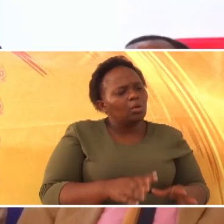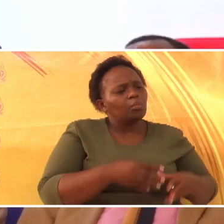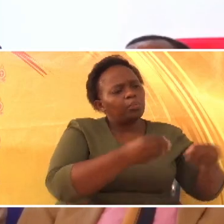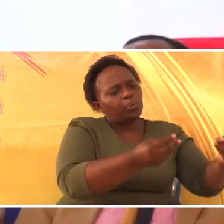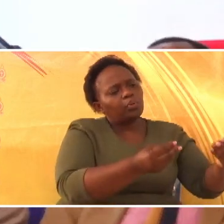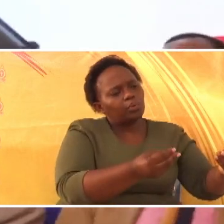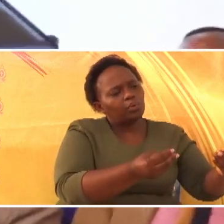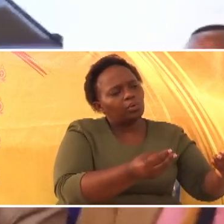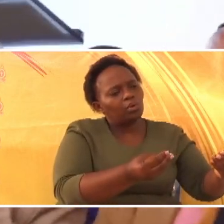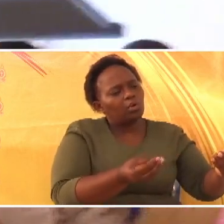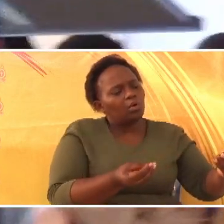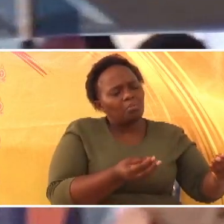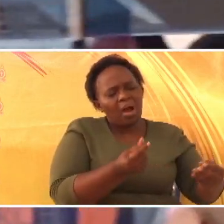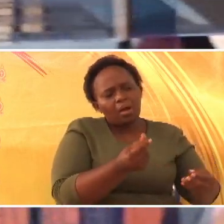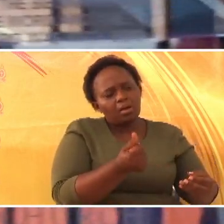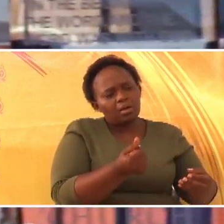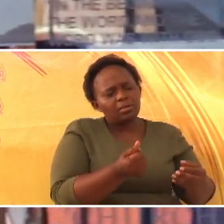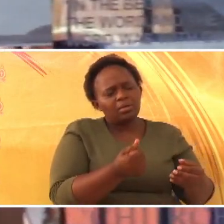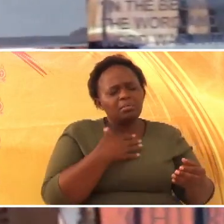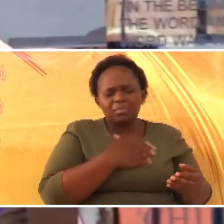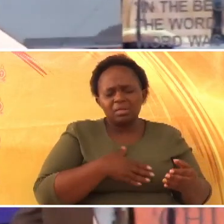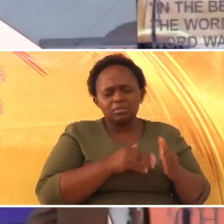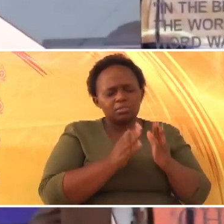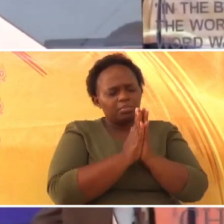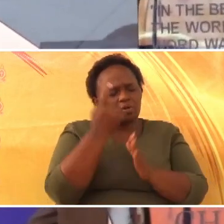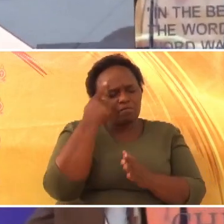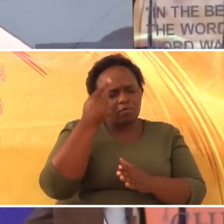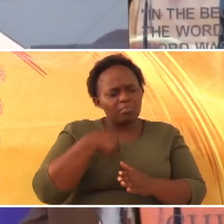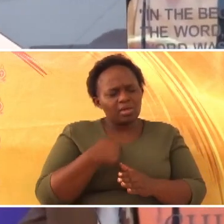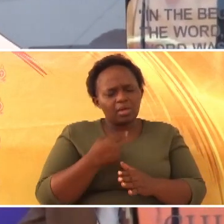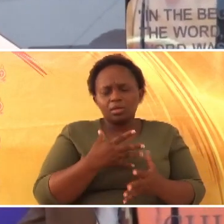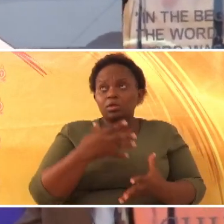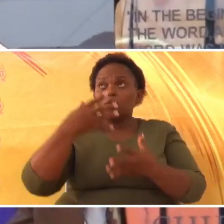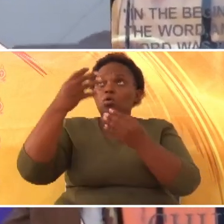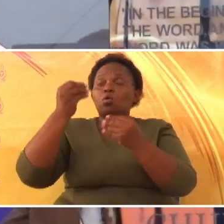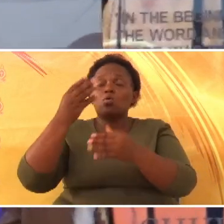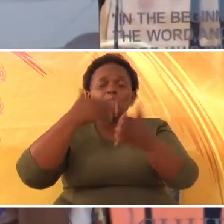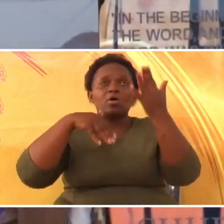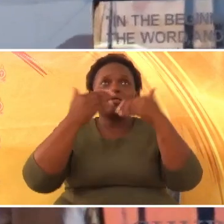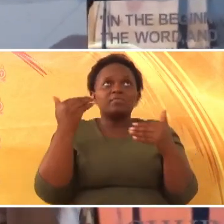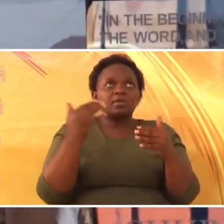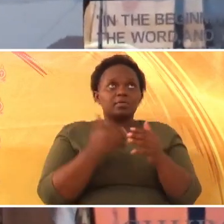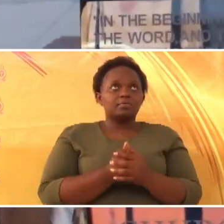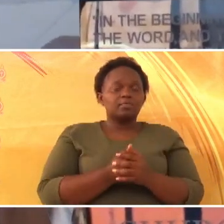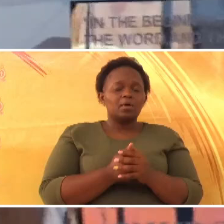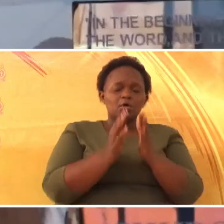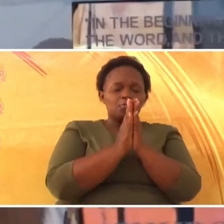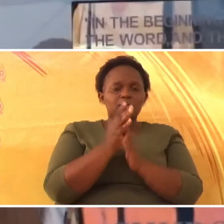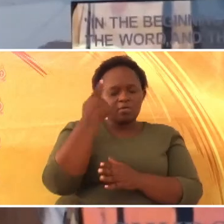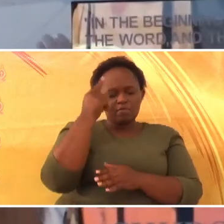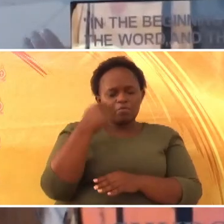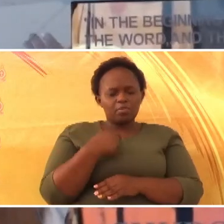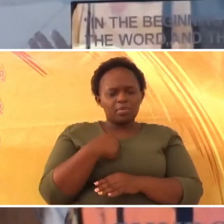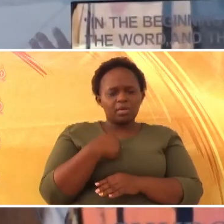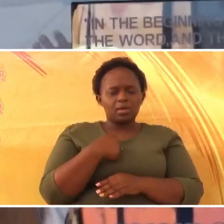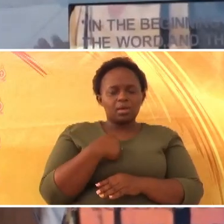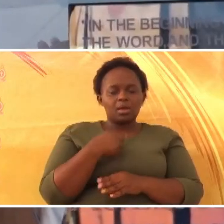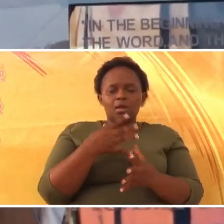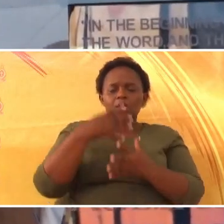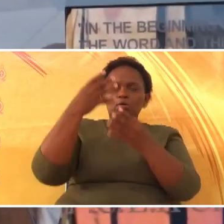ili, uniyombe, niweze kufika mbinguni. Uniyombe, ili niweze kufika wapi?